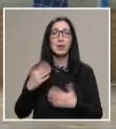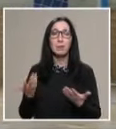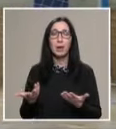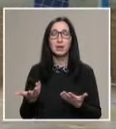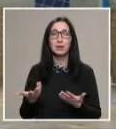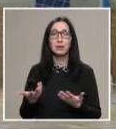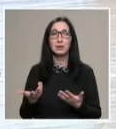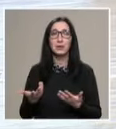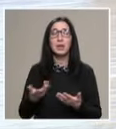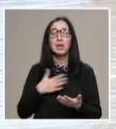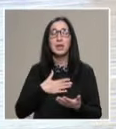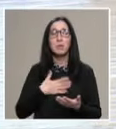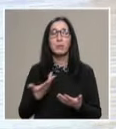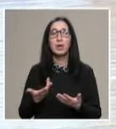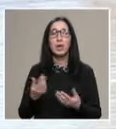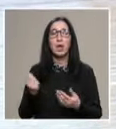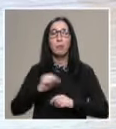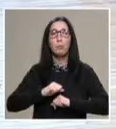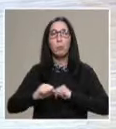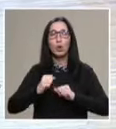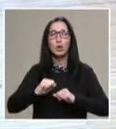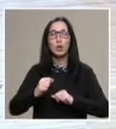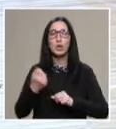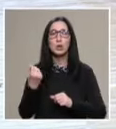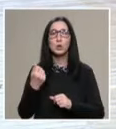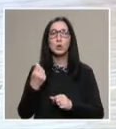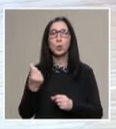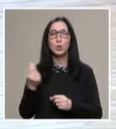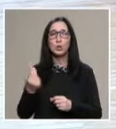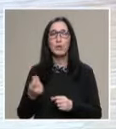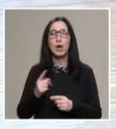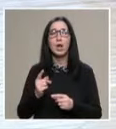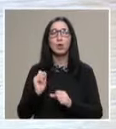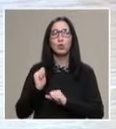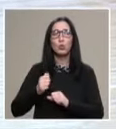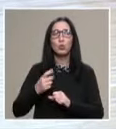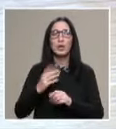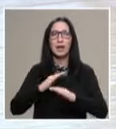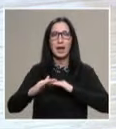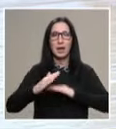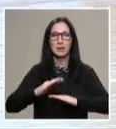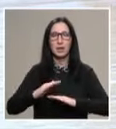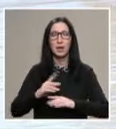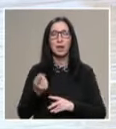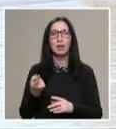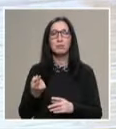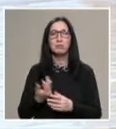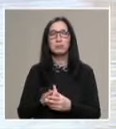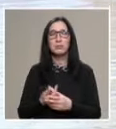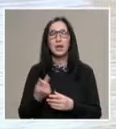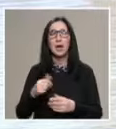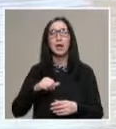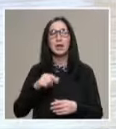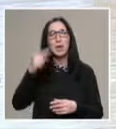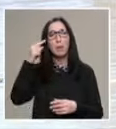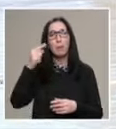самозащитата е път. Ние му казваме бойно изкуство, независимо с какви основи, при нас е джи-джитсо и карате, обославяме се така на